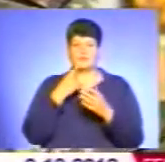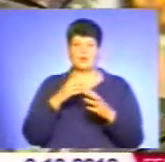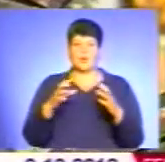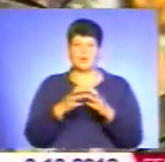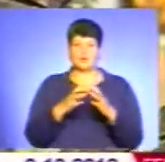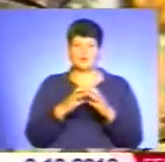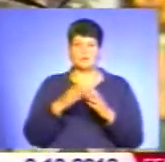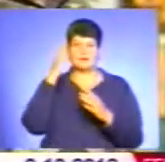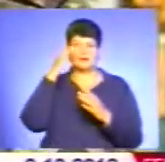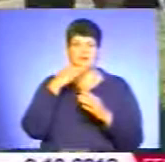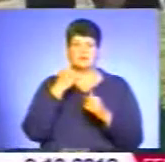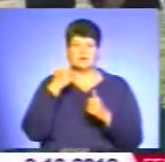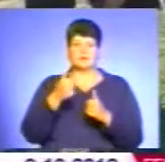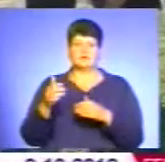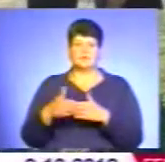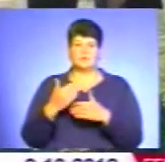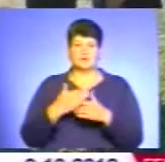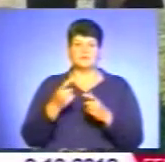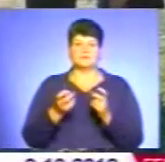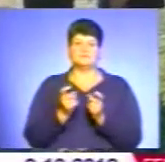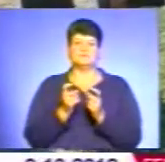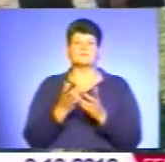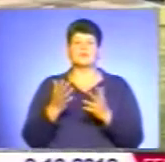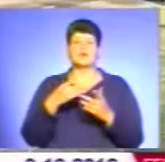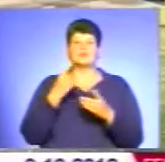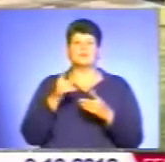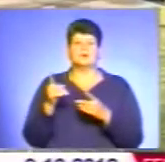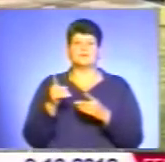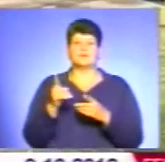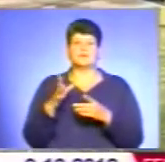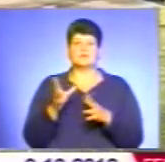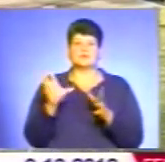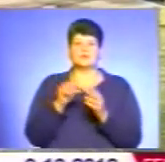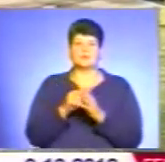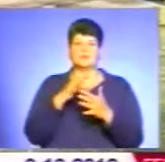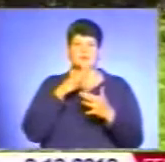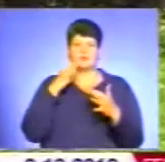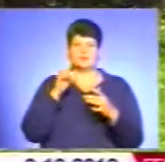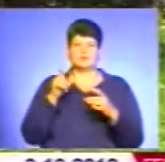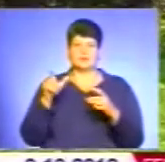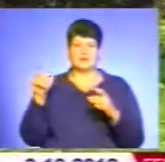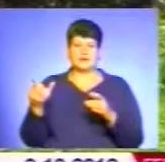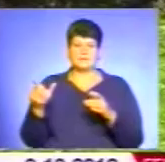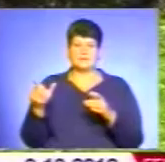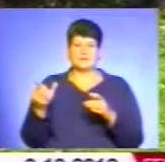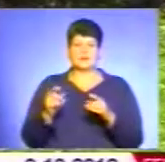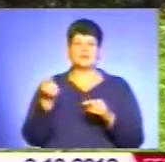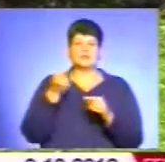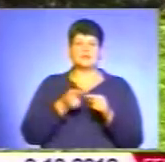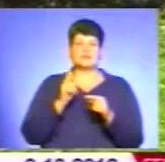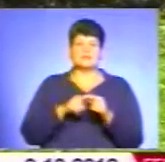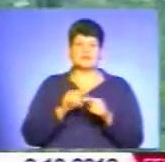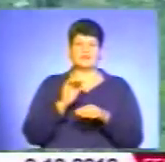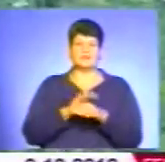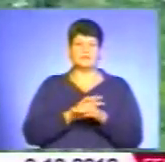батька добре бити. Зборівчани до козаків долучилися за любки. Хоча в ідеалі мало би бути навпаки. Проте на цей фактор